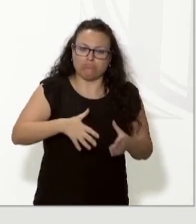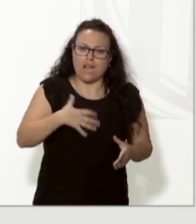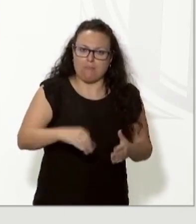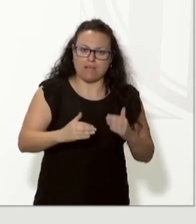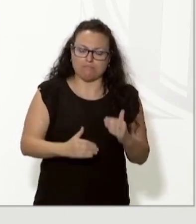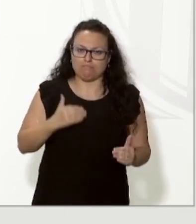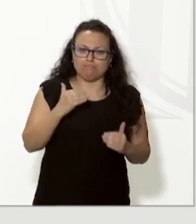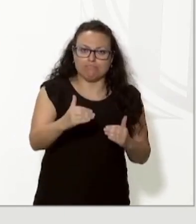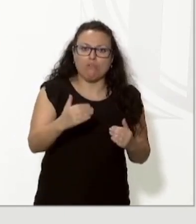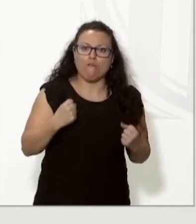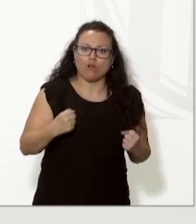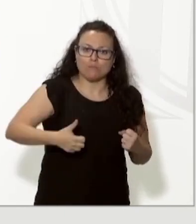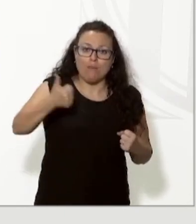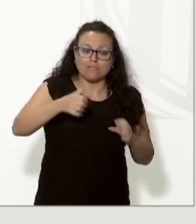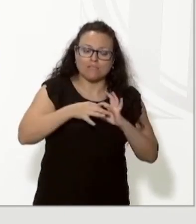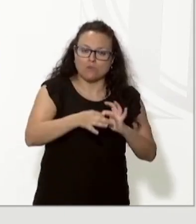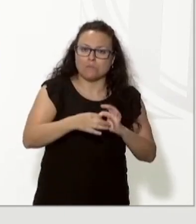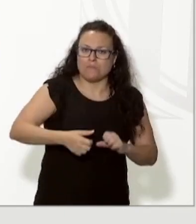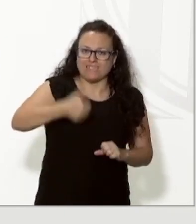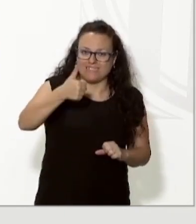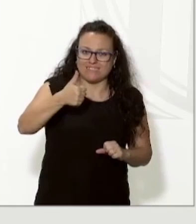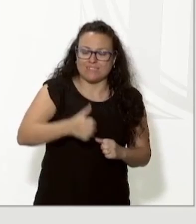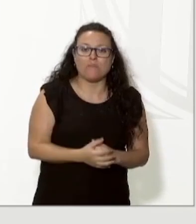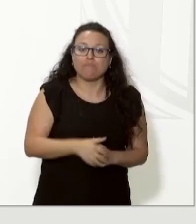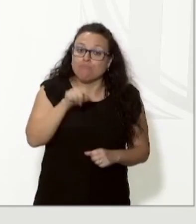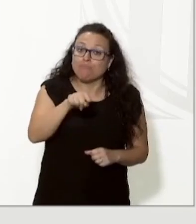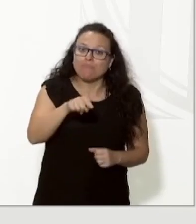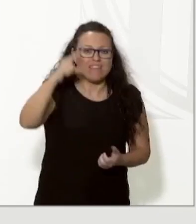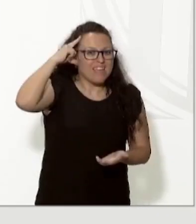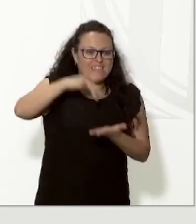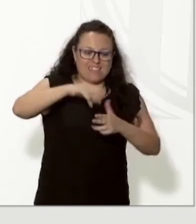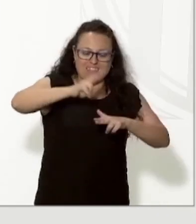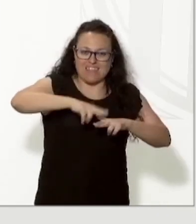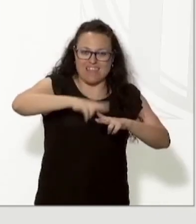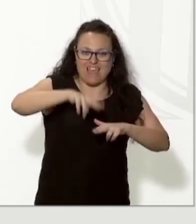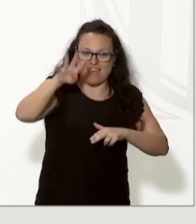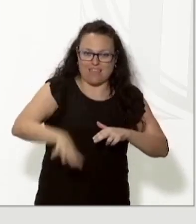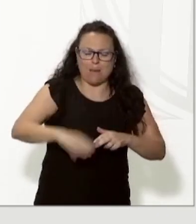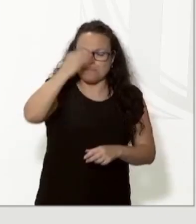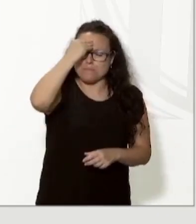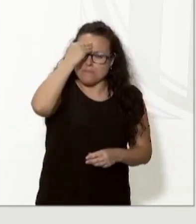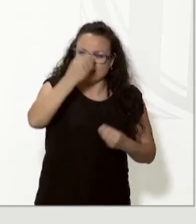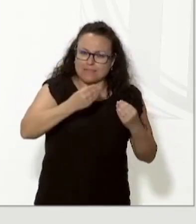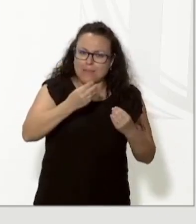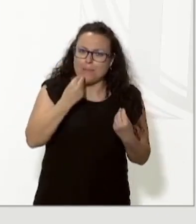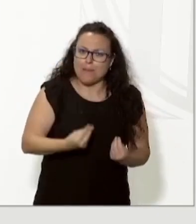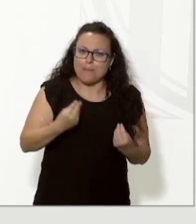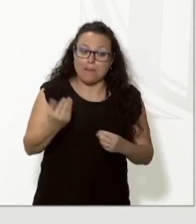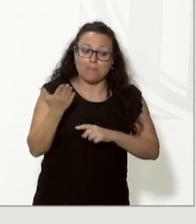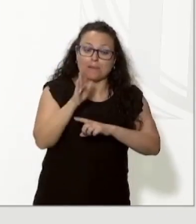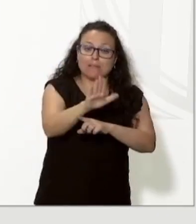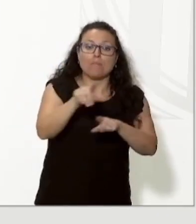i això ens fa més forts i ens uneix. Finalment, aquesta és una diada que va ser pensada i que nosaltres presentem